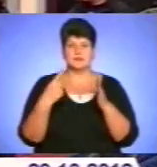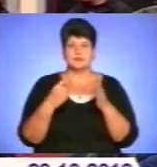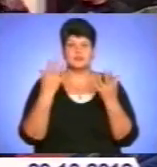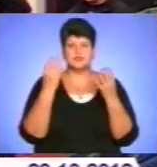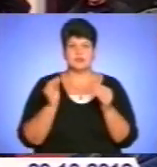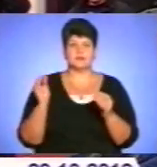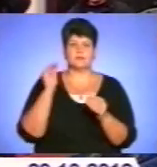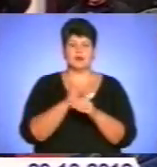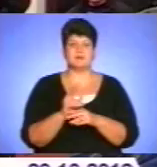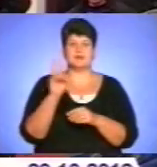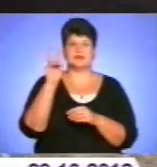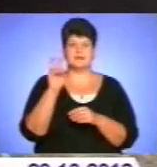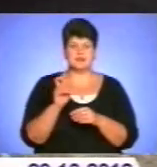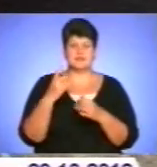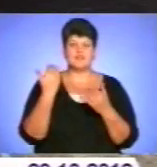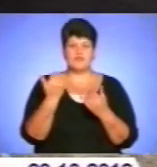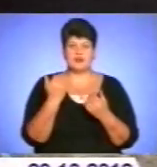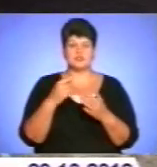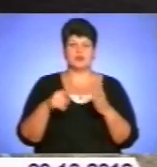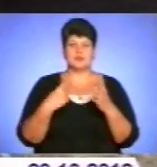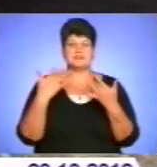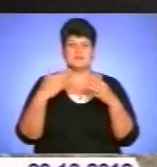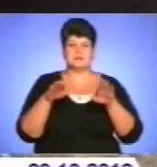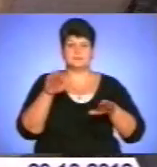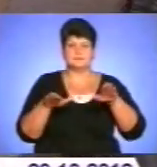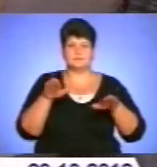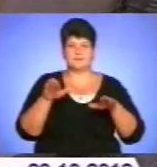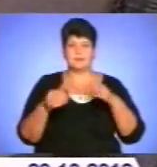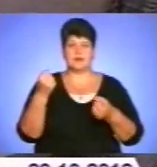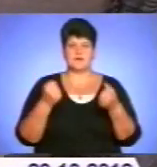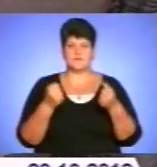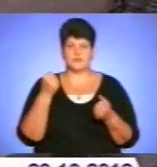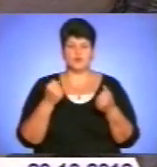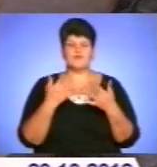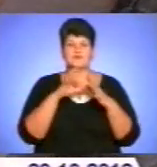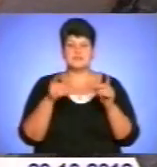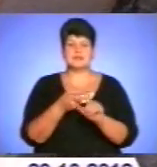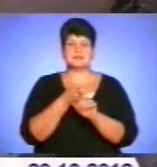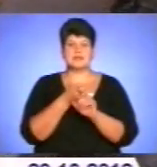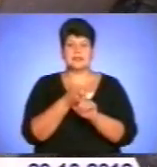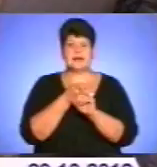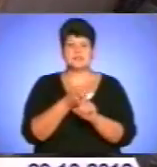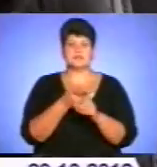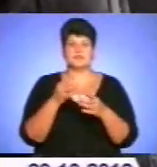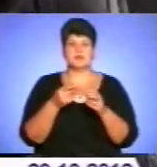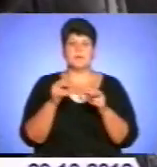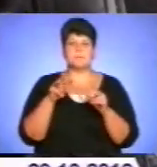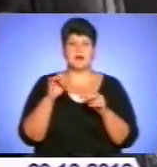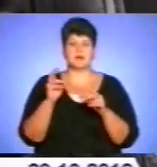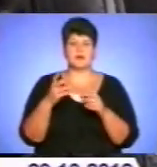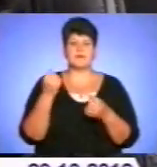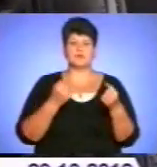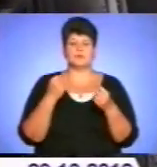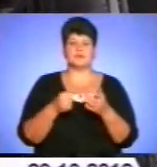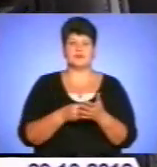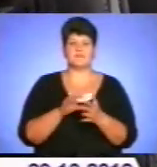двісті і ваші колеса уже збалансовані на авто. Усе залежить від марки автомобіля, який ви обрали. Чим дорожче